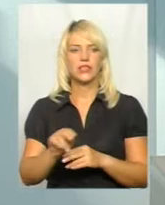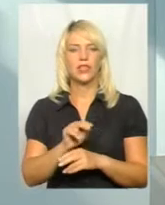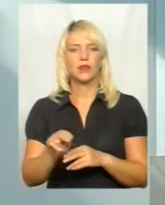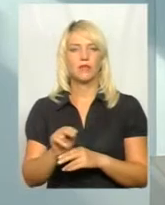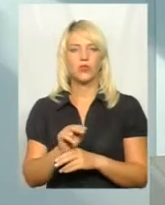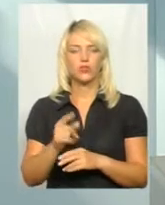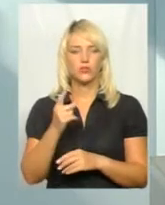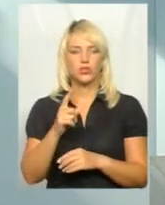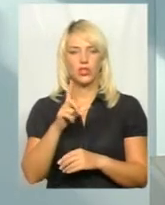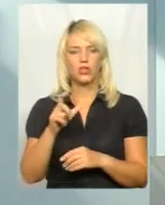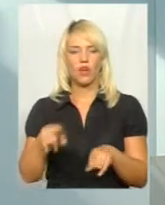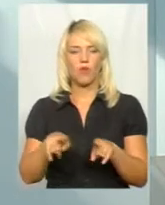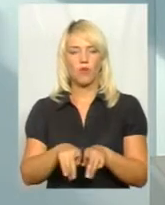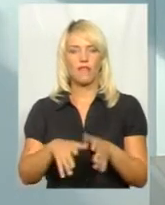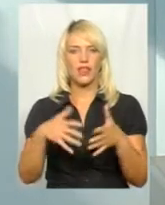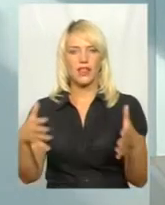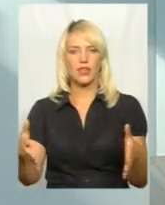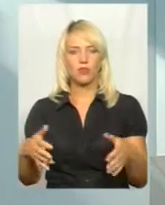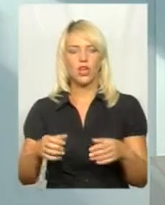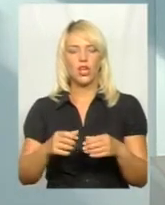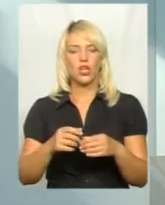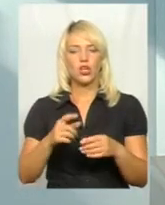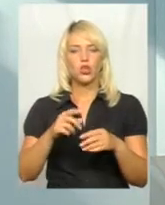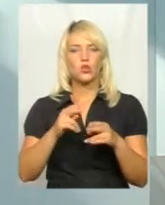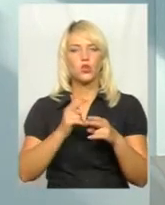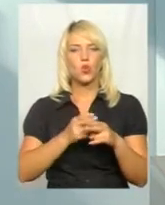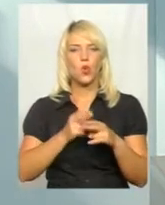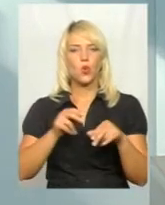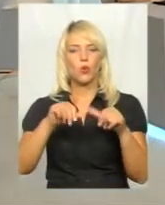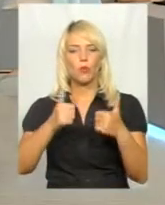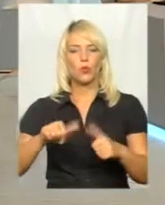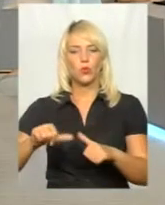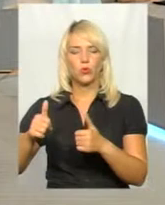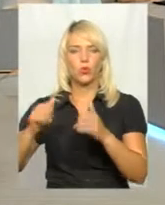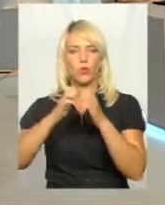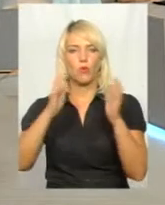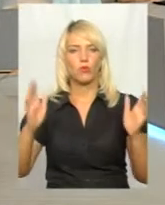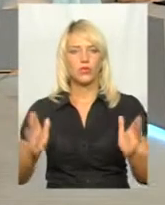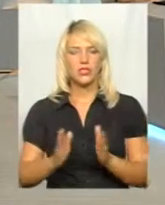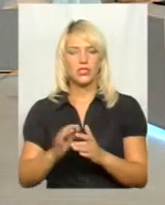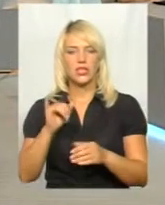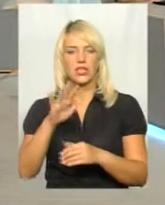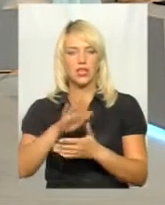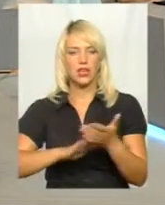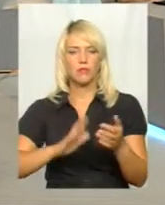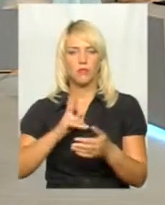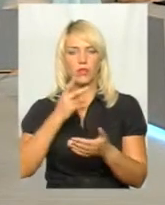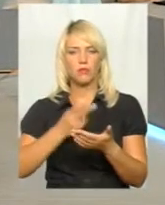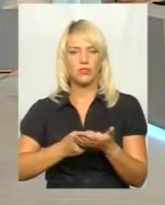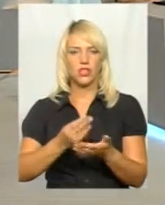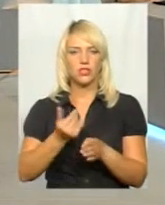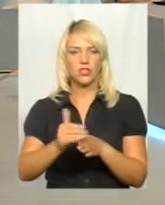однієї такої великої скульптурної композиції. Вважаю, що в подальшому теж будемо передбачати гроші і